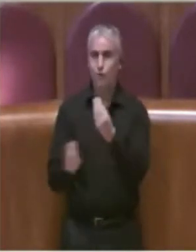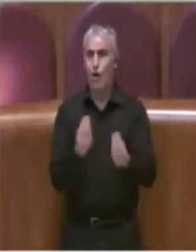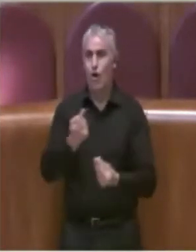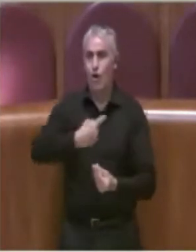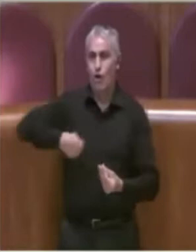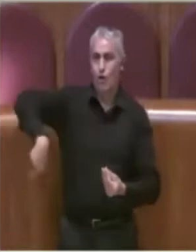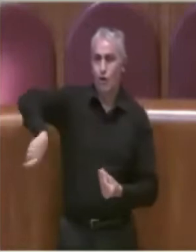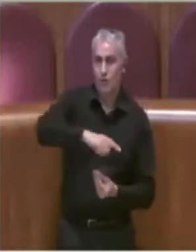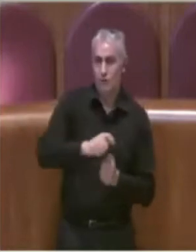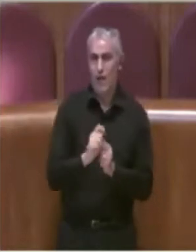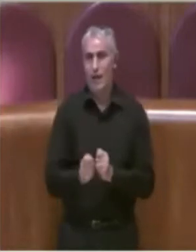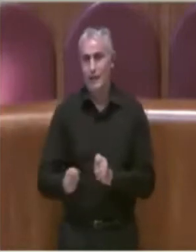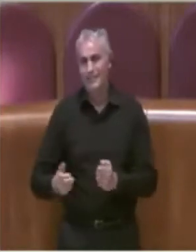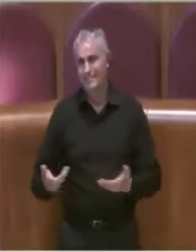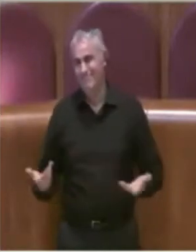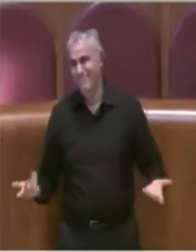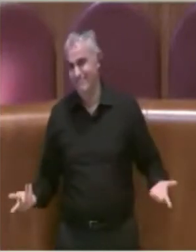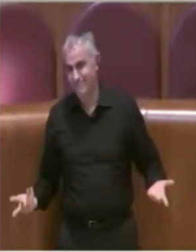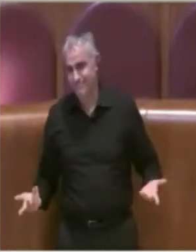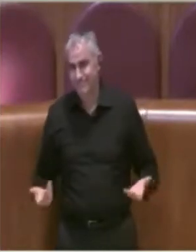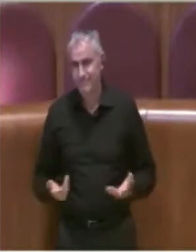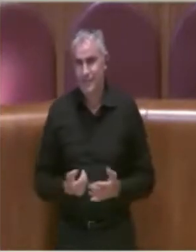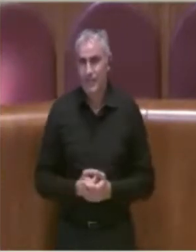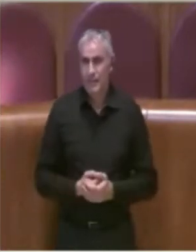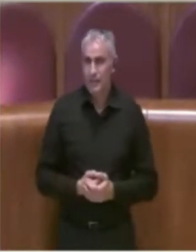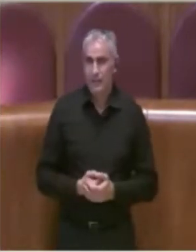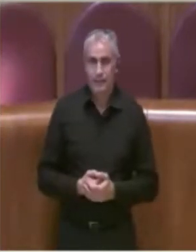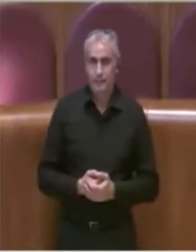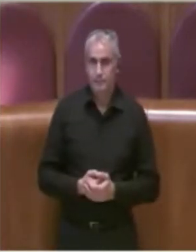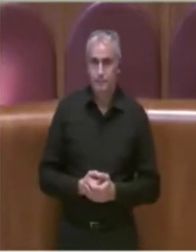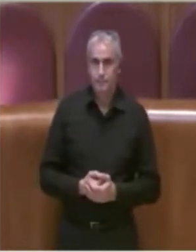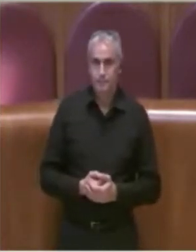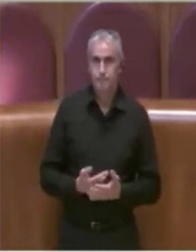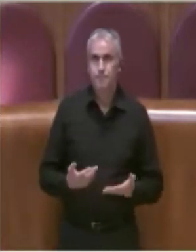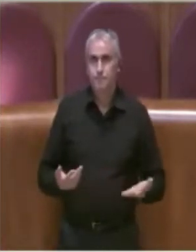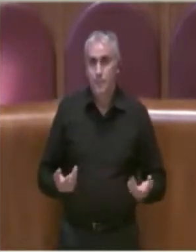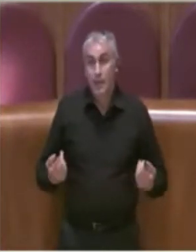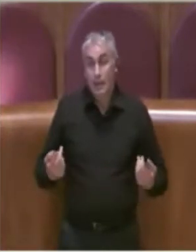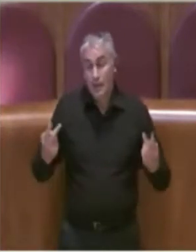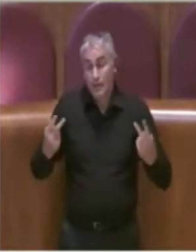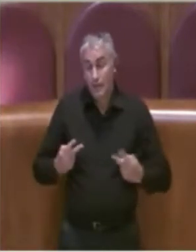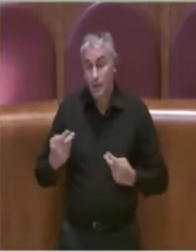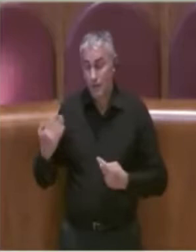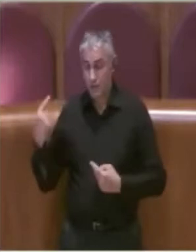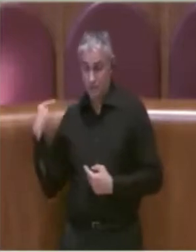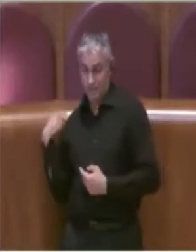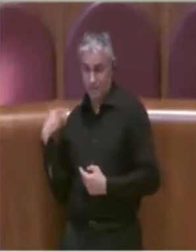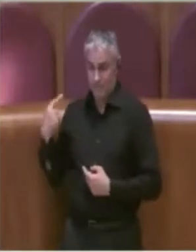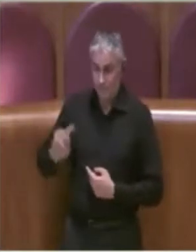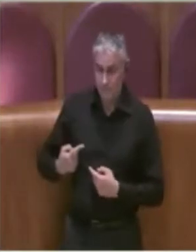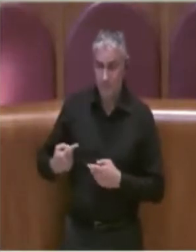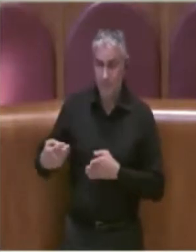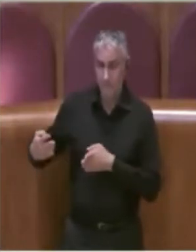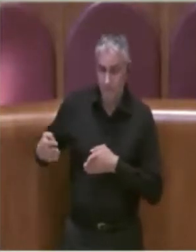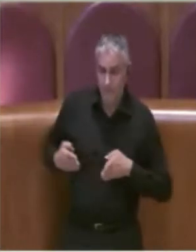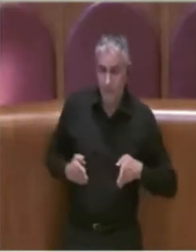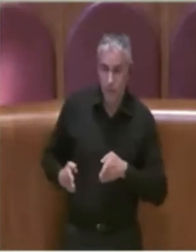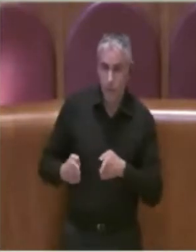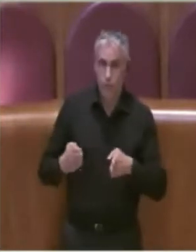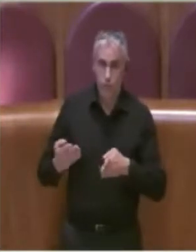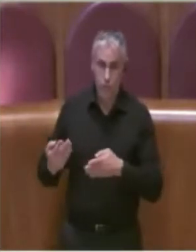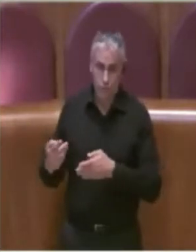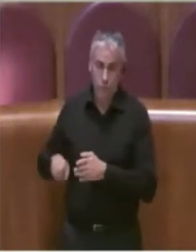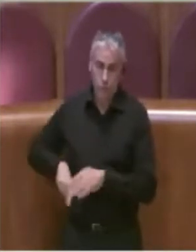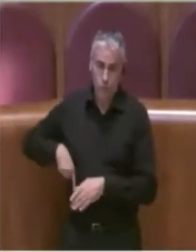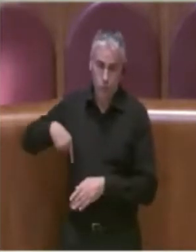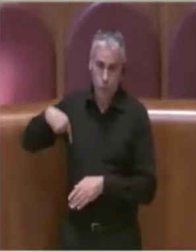forse facciamo qualche cosa di concreto è stato un percorso lungo, consigliera